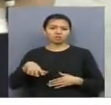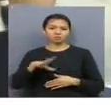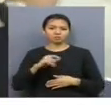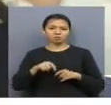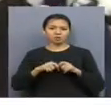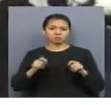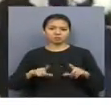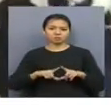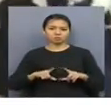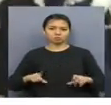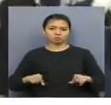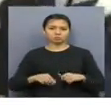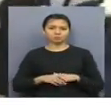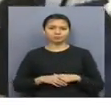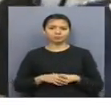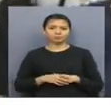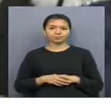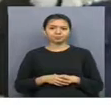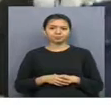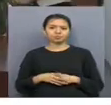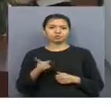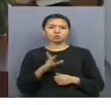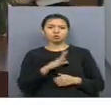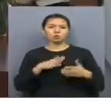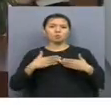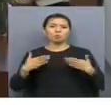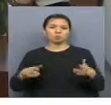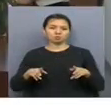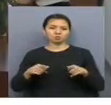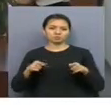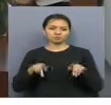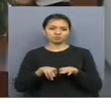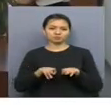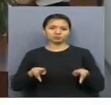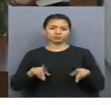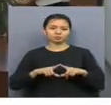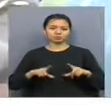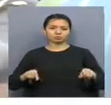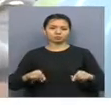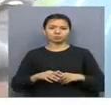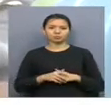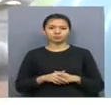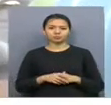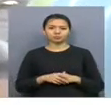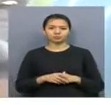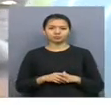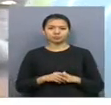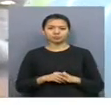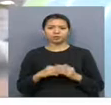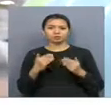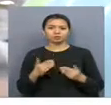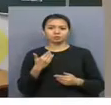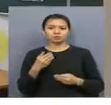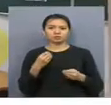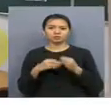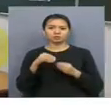ашылғанына. Осында әй мектептер көбе еберсін. Жалп аудан орталығында мектеп оқушыларының саны көбейіп келеді. Бүгінде олар